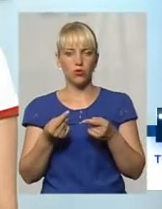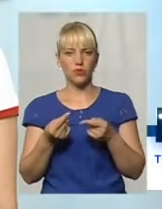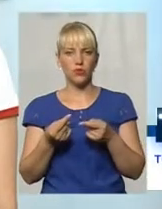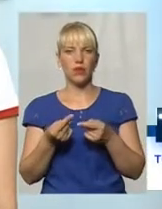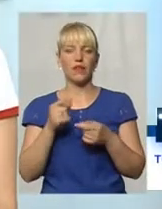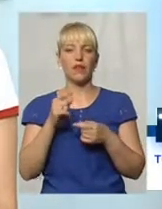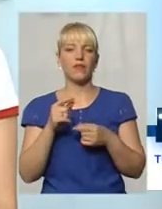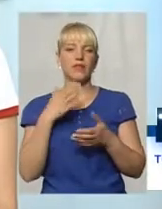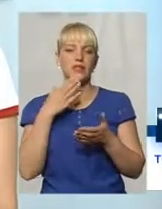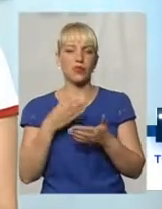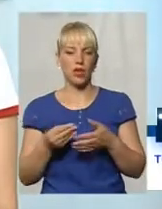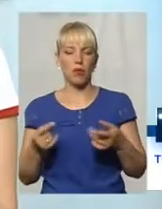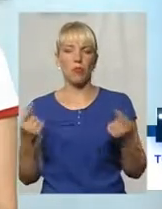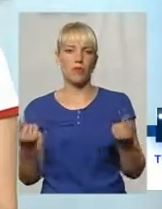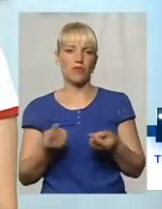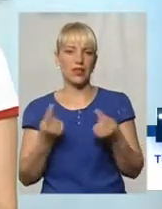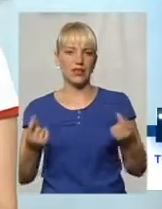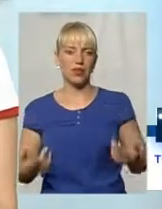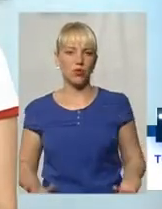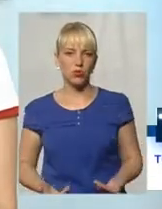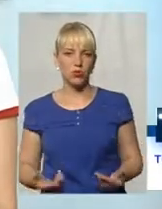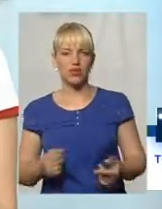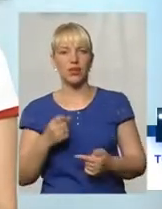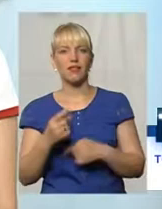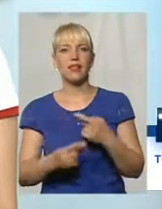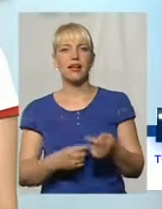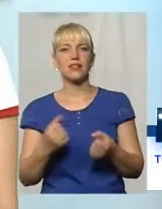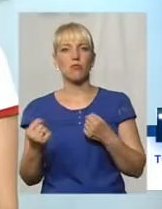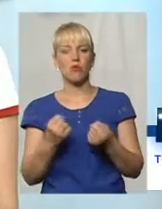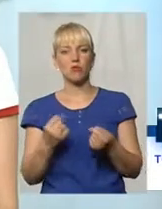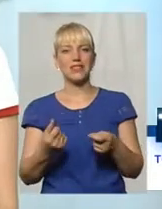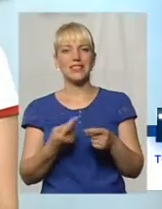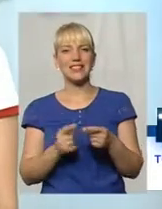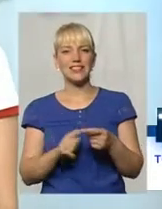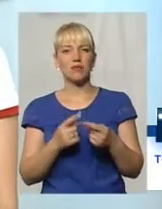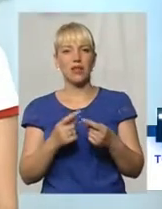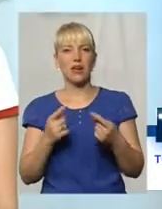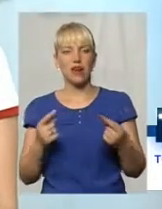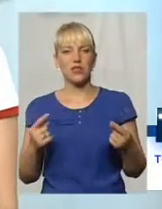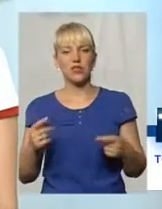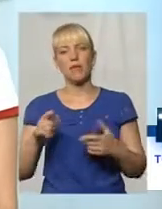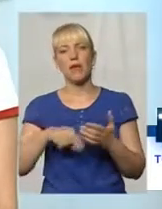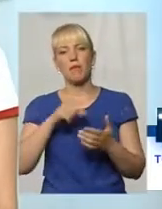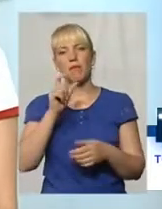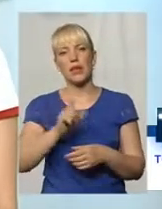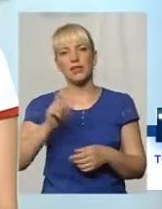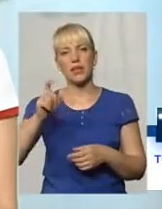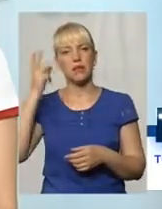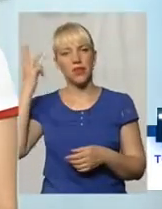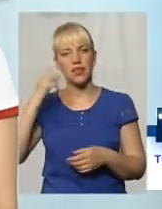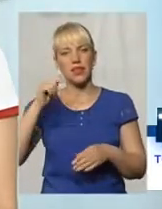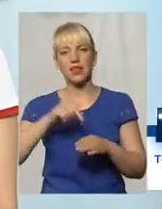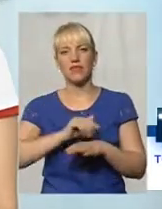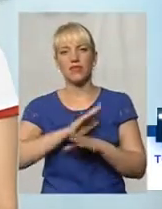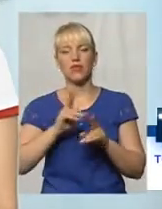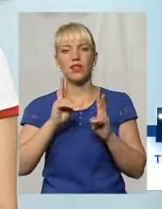в своєму повсякденному житті наслідки боротьби з цими явищами мешканці Хмельницького не відчувають, як